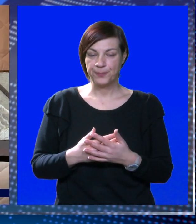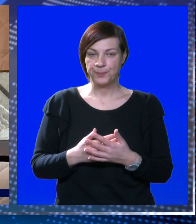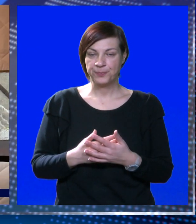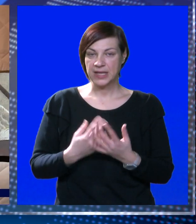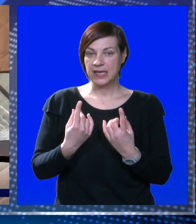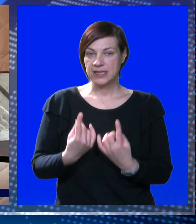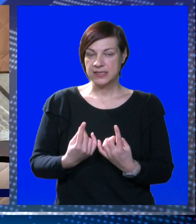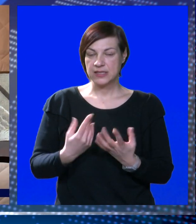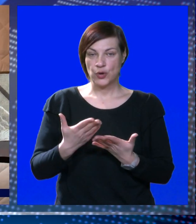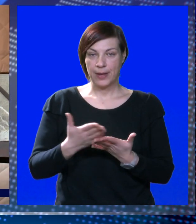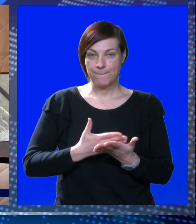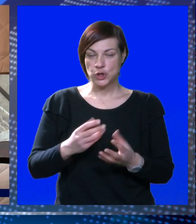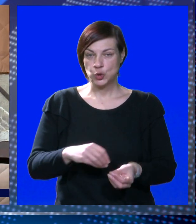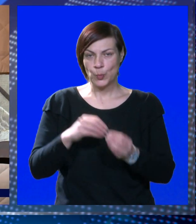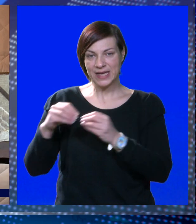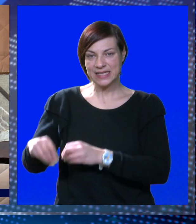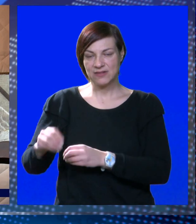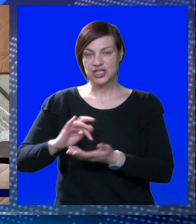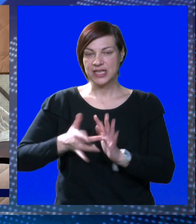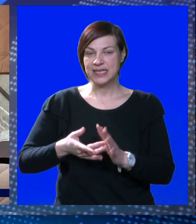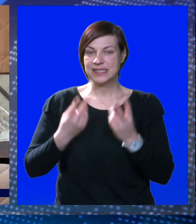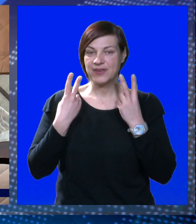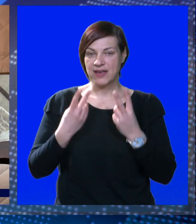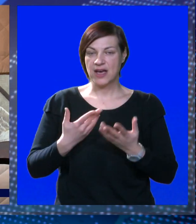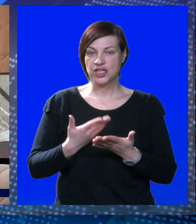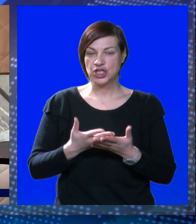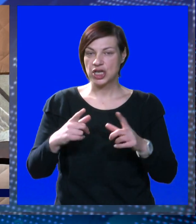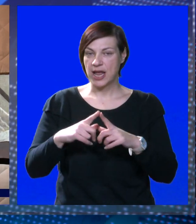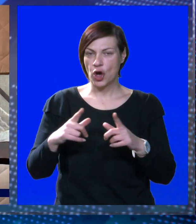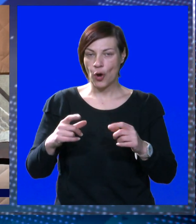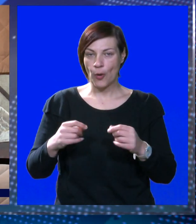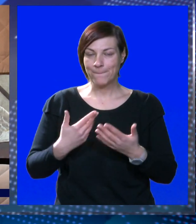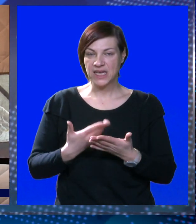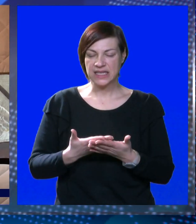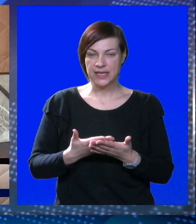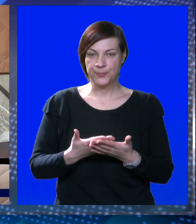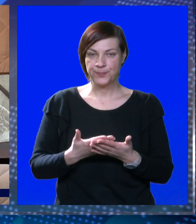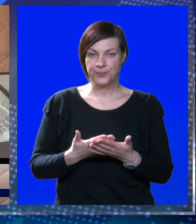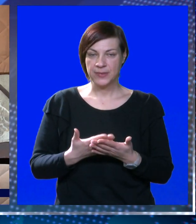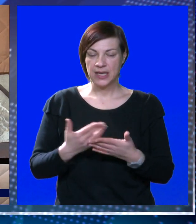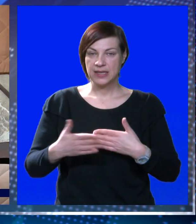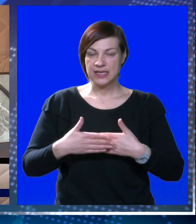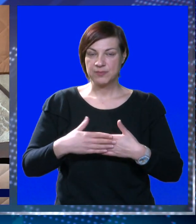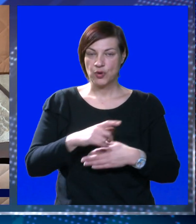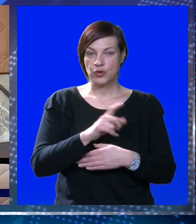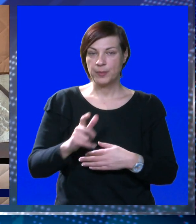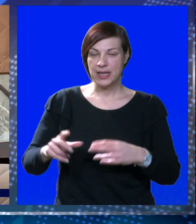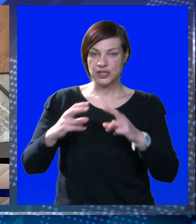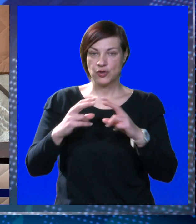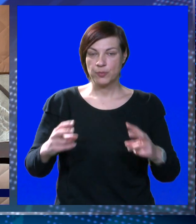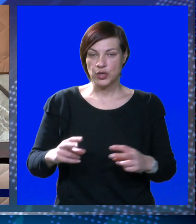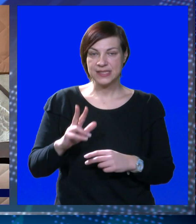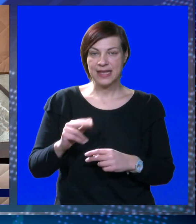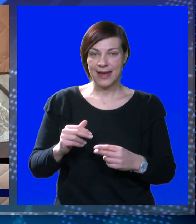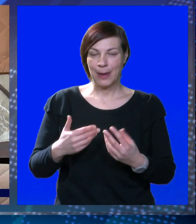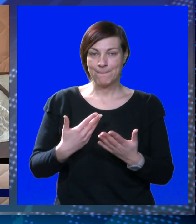Postoji postupak izvlaštenja za sve važne objekte, da smo kod Pelješkog mosta